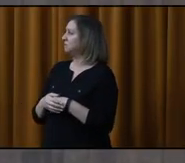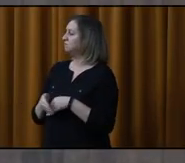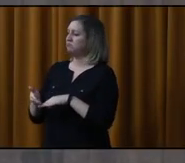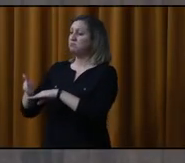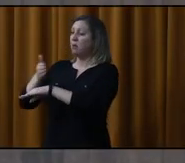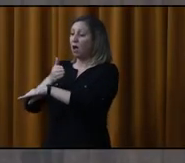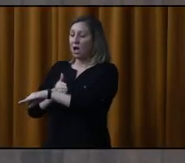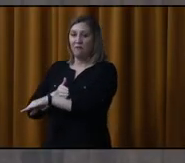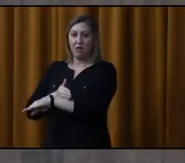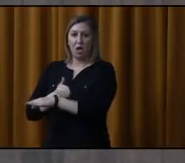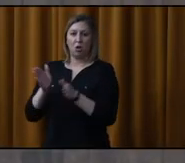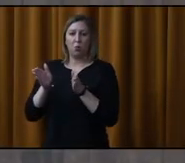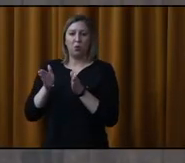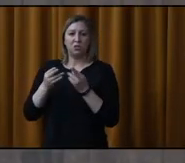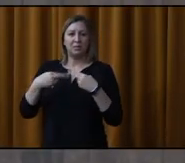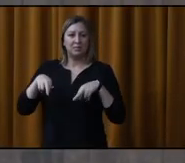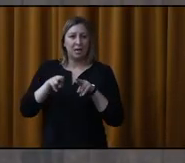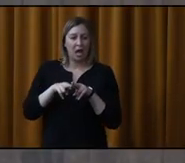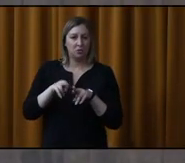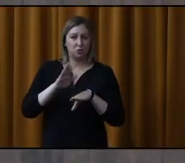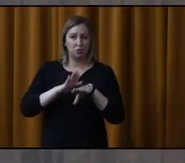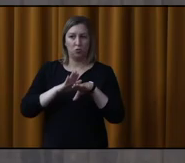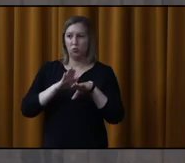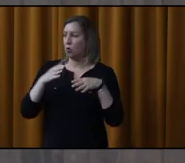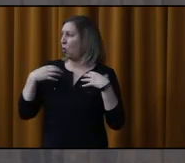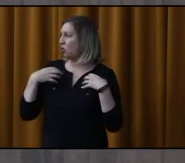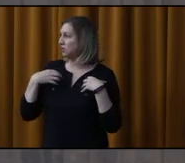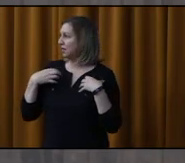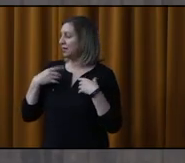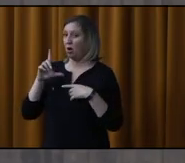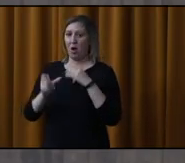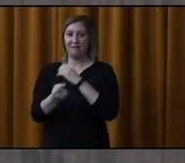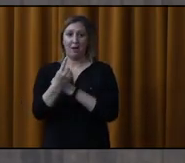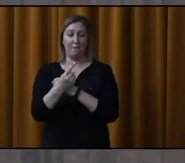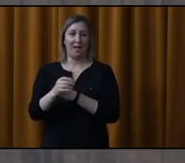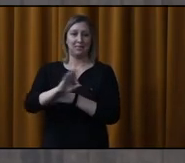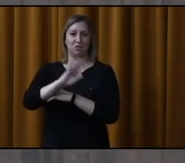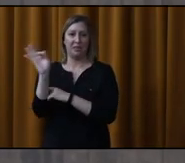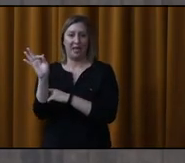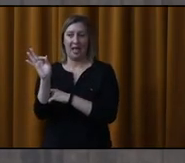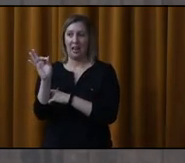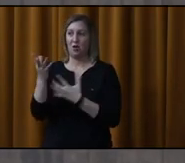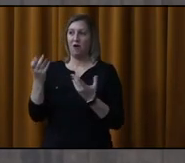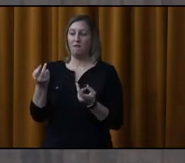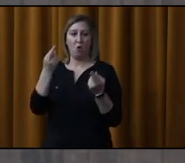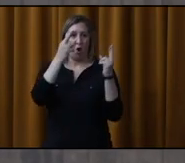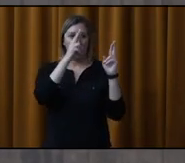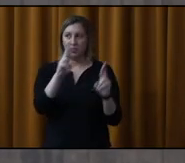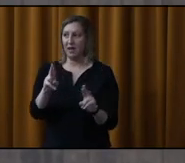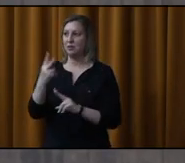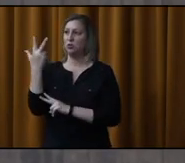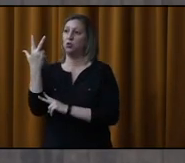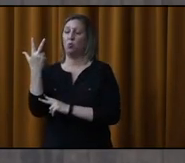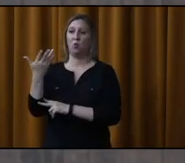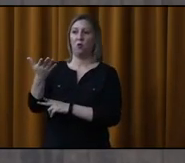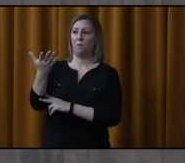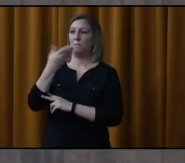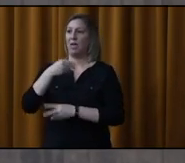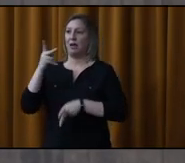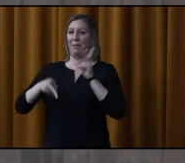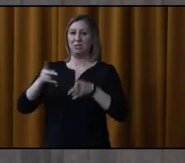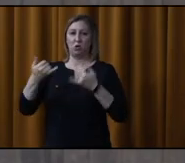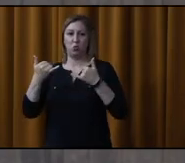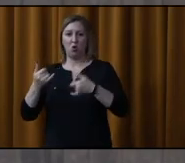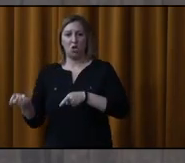dite séance du conseil, ce soir, on a un événement exceptionnel. On voulait reconnaître trois fantastiques joueuses de